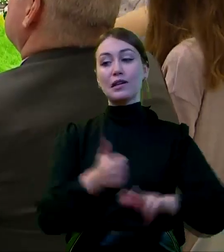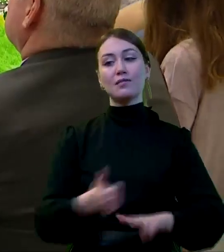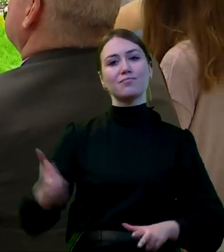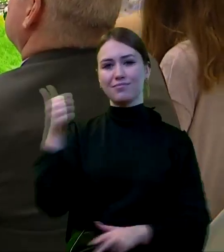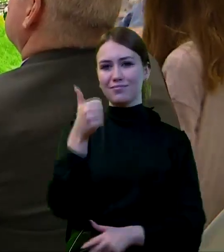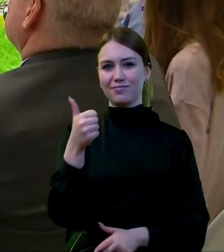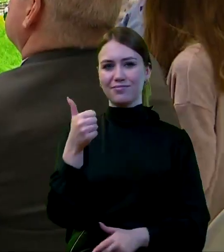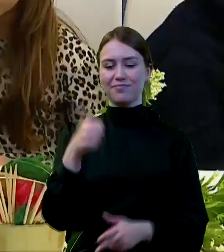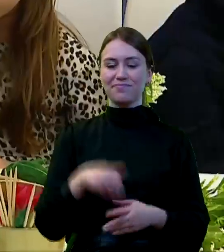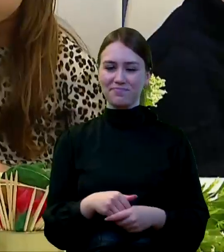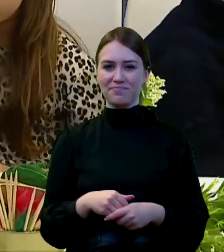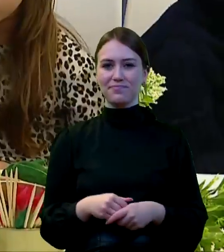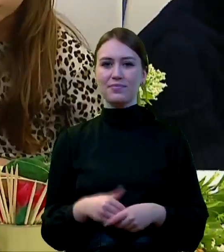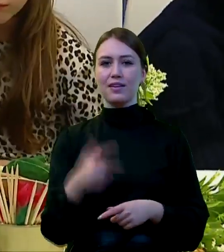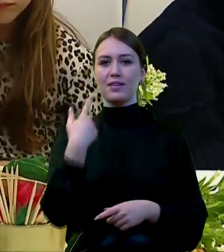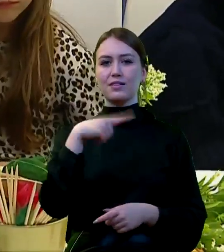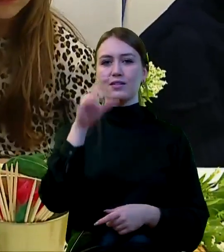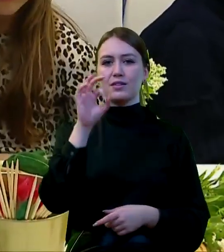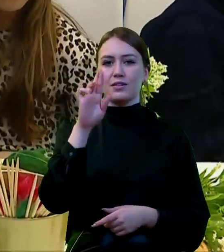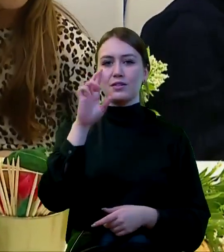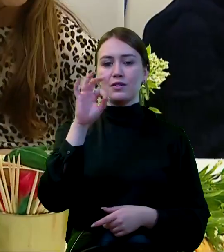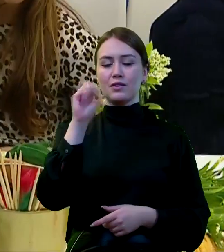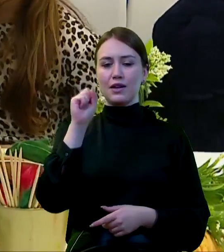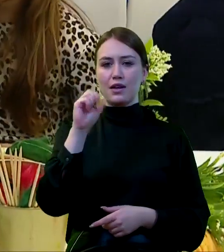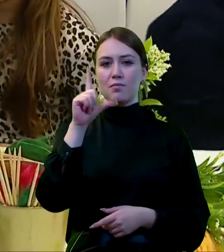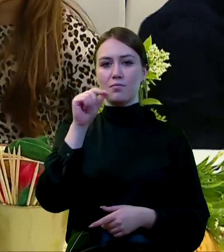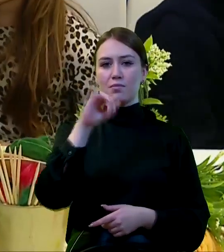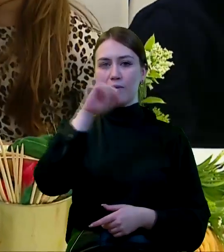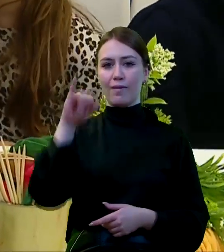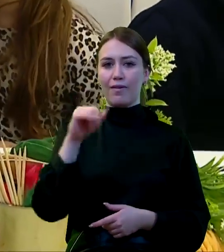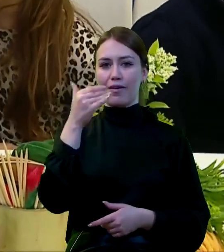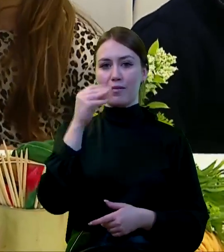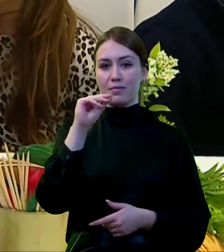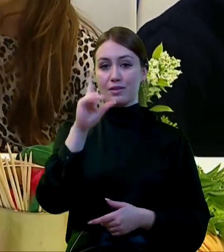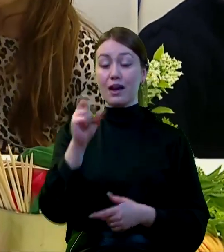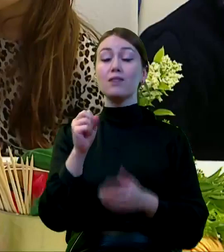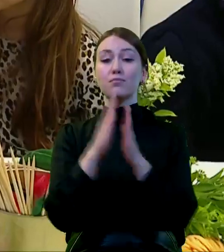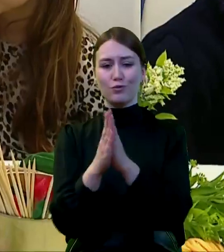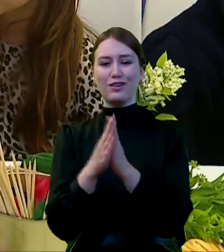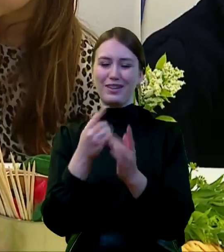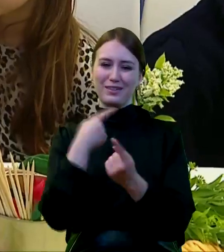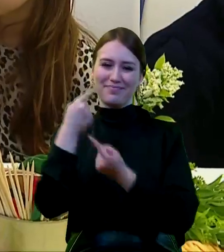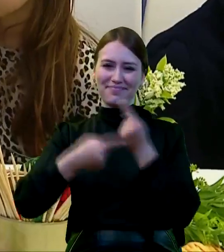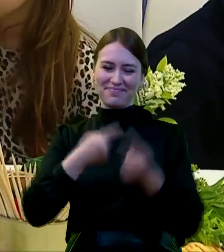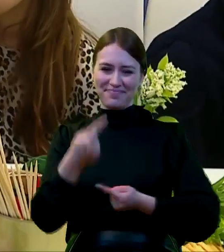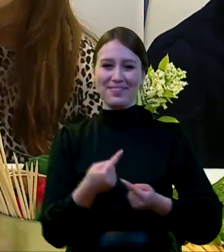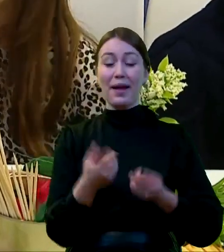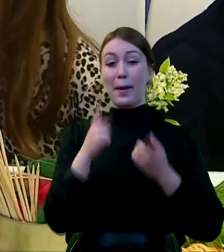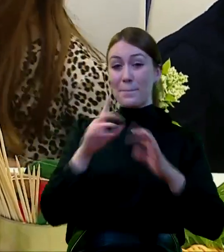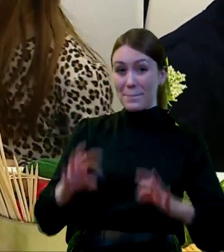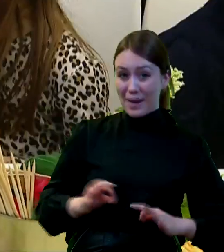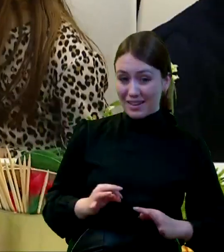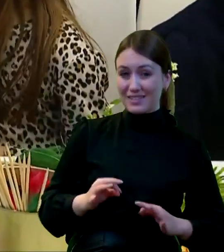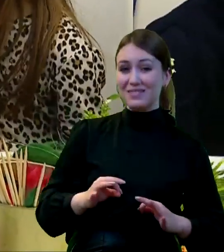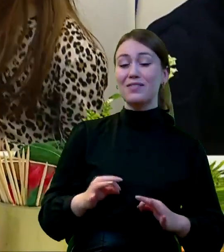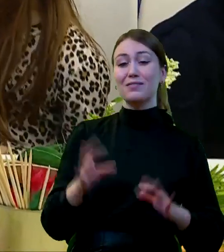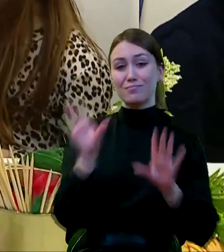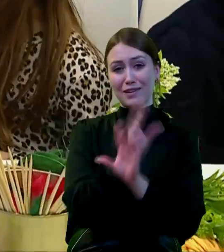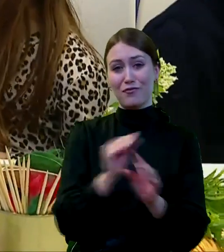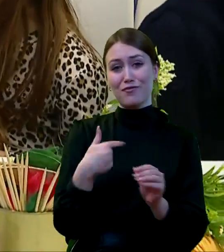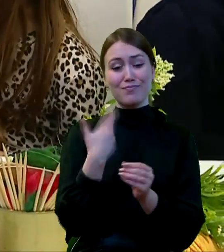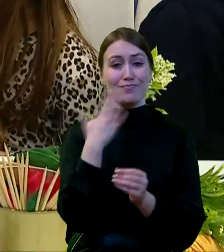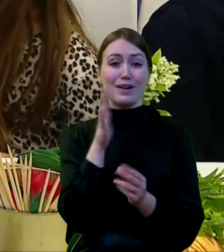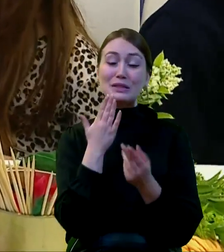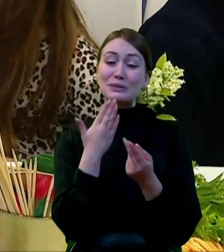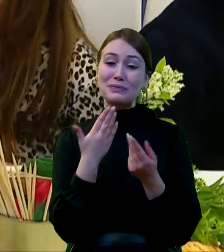przewodniczącą jest pani Dorota Bojemska, którą proszę o zabranie głosu. Szanowni Państwo, niezmiernie się